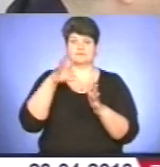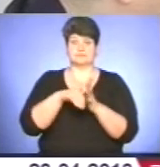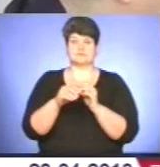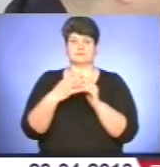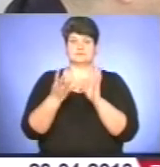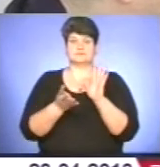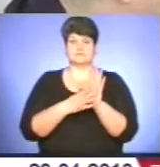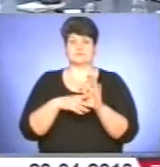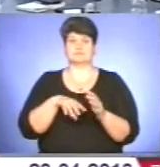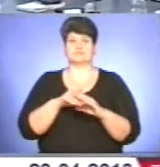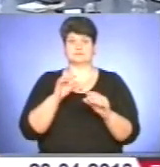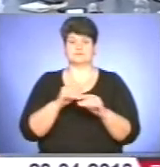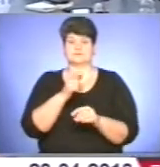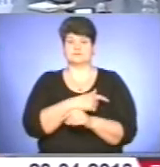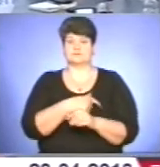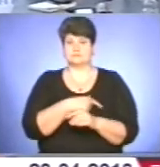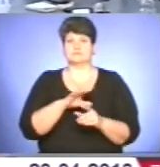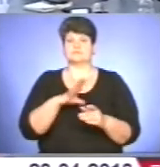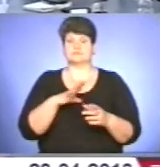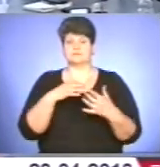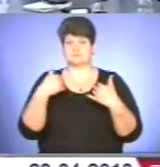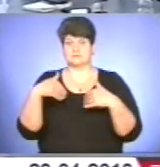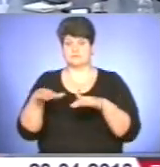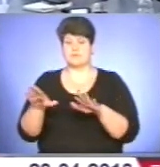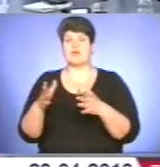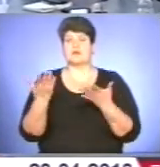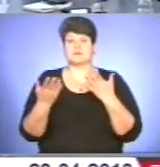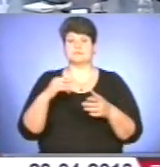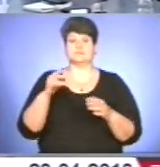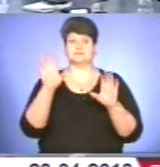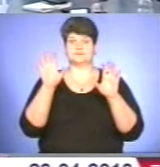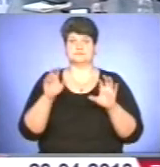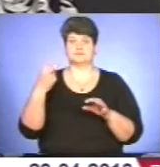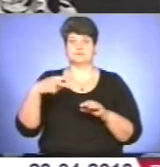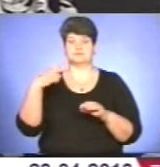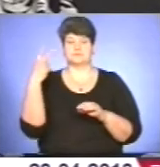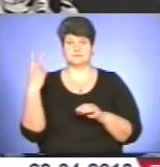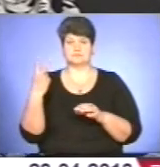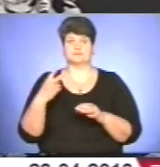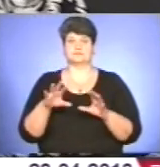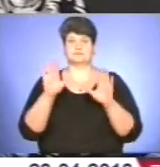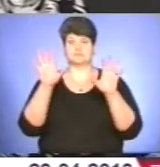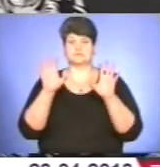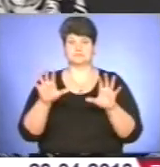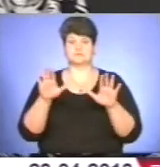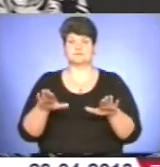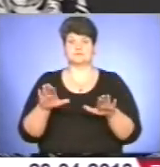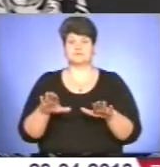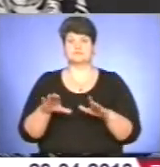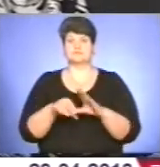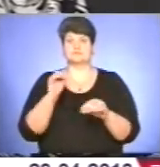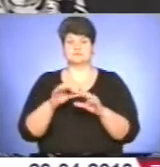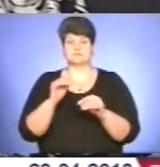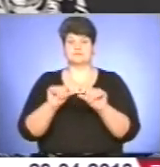депутатів замість тих, які вибули, або за статтею 22 закону про вибори місцевих рад сформувати ТВК із